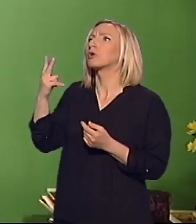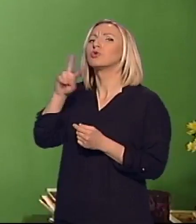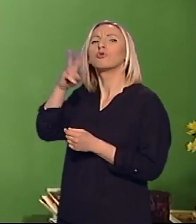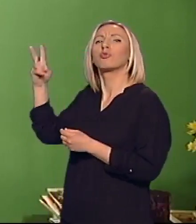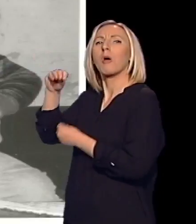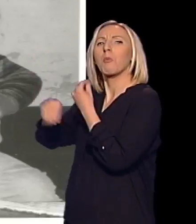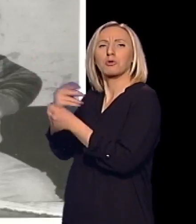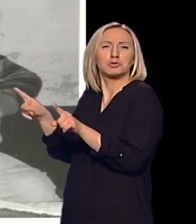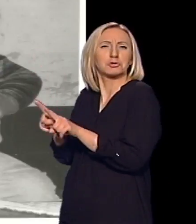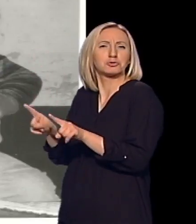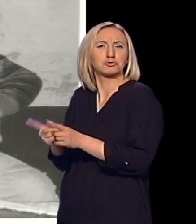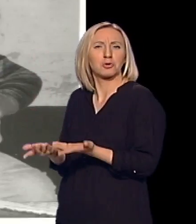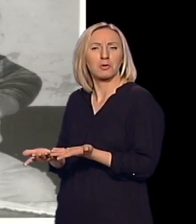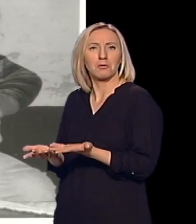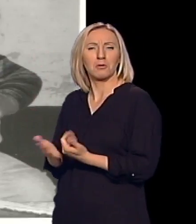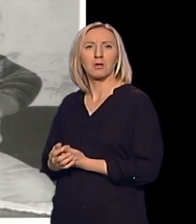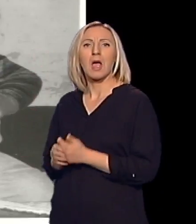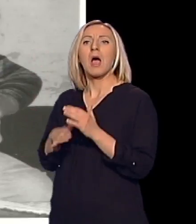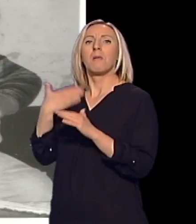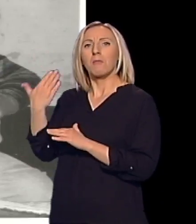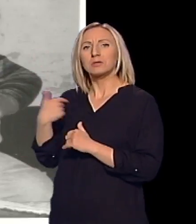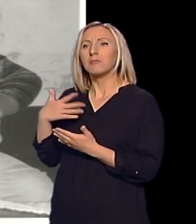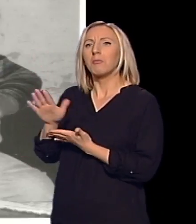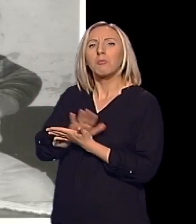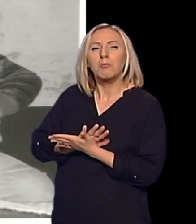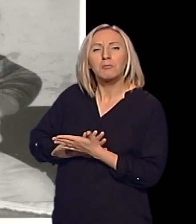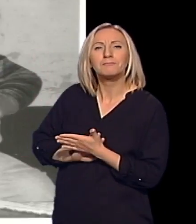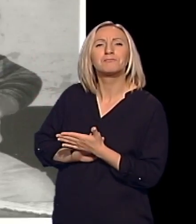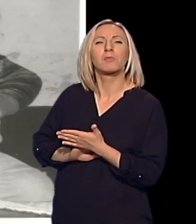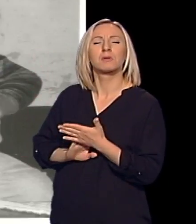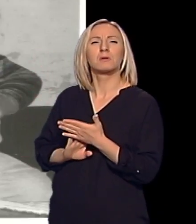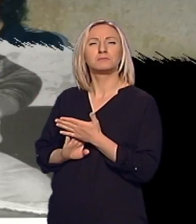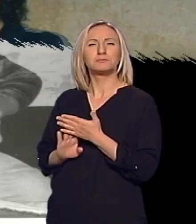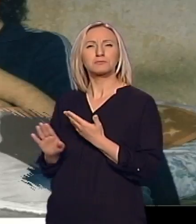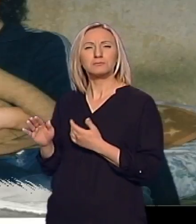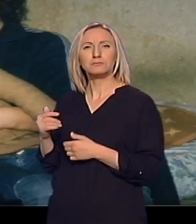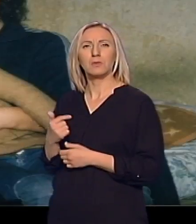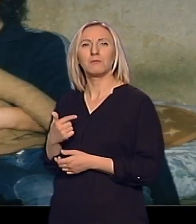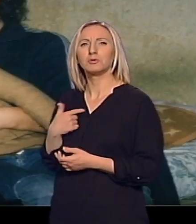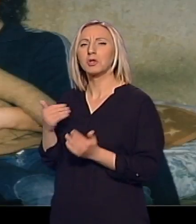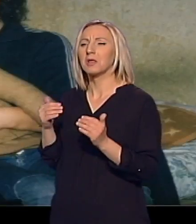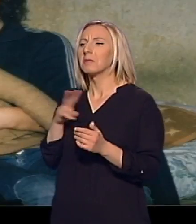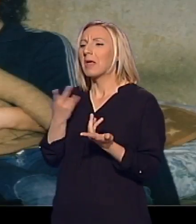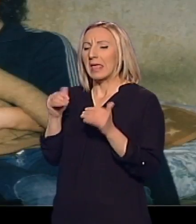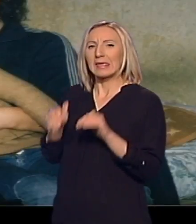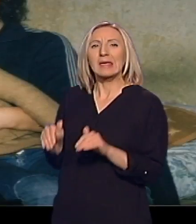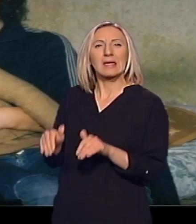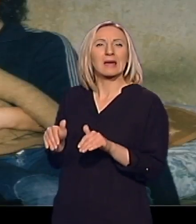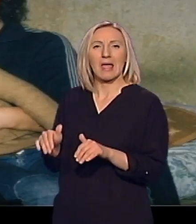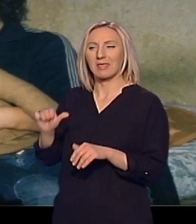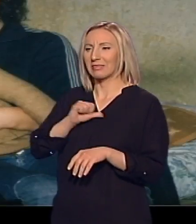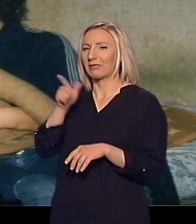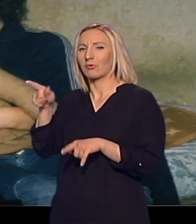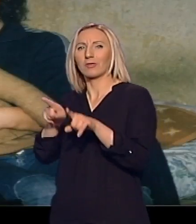porodicama. I onda kako smo počeli da imamo one igranje kod jedne, kod druge